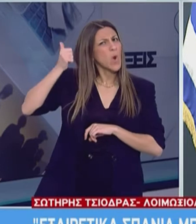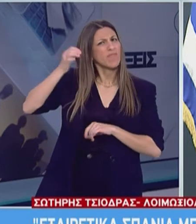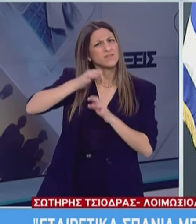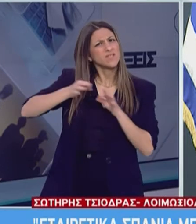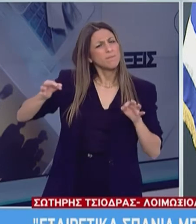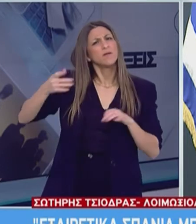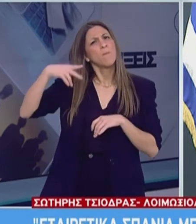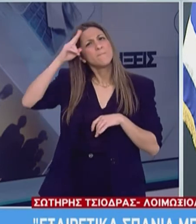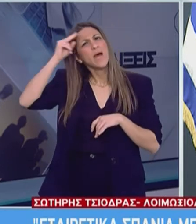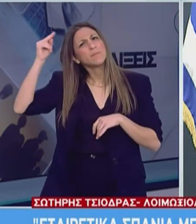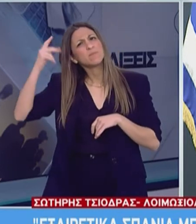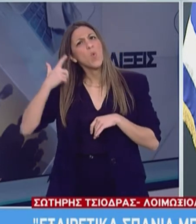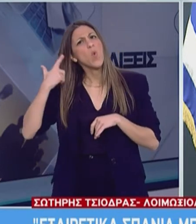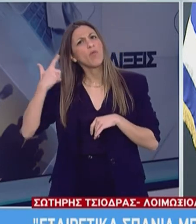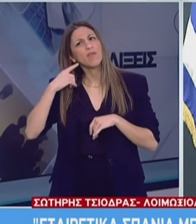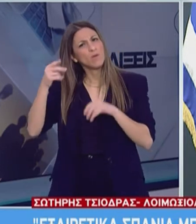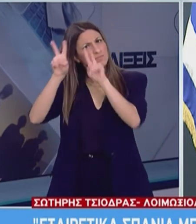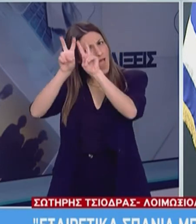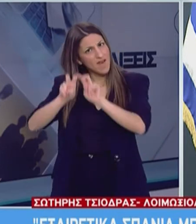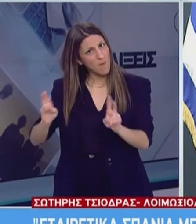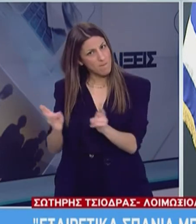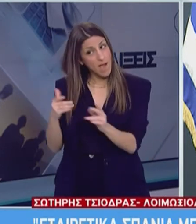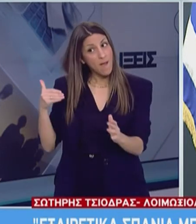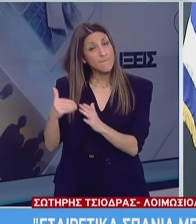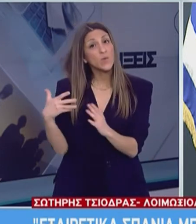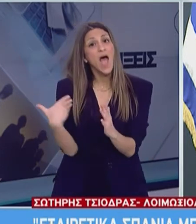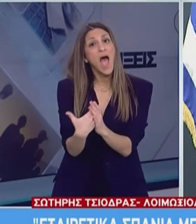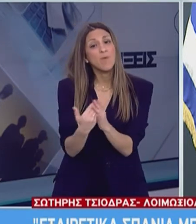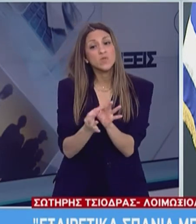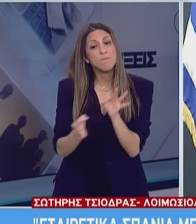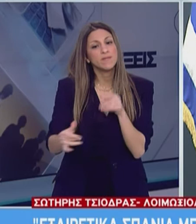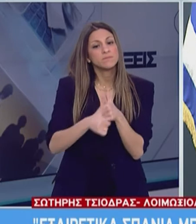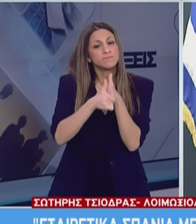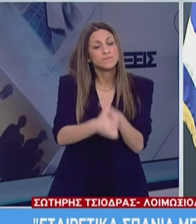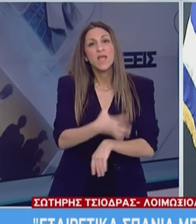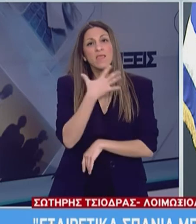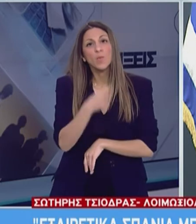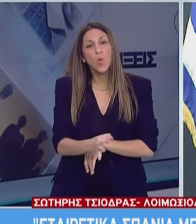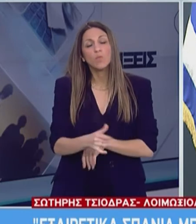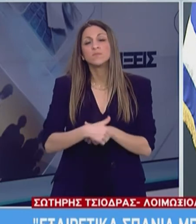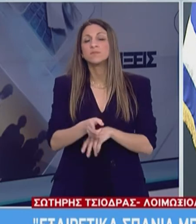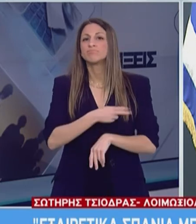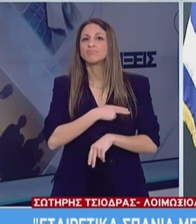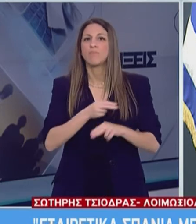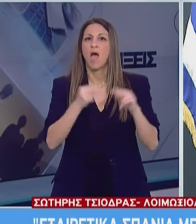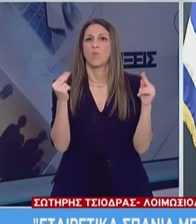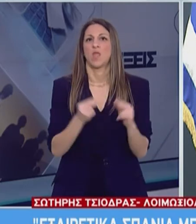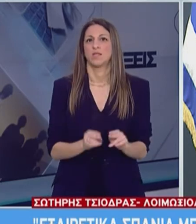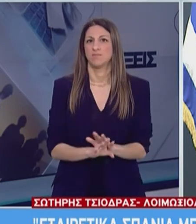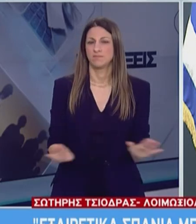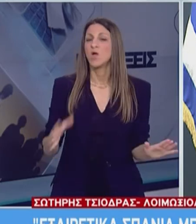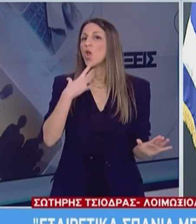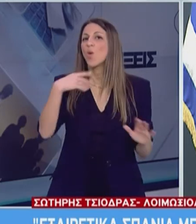μελέτη του Imperial College στο Λονδίνο έχει ως τώρα δουλέψει. Όχι γιατί είμαστε τυχεροί αλλά γιατί ακολουθούμε